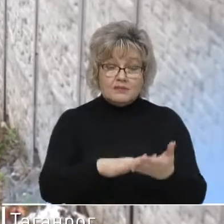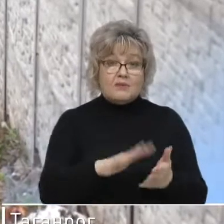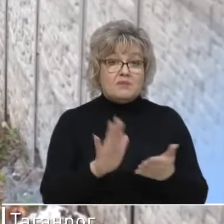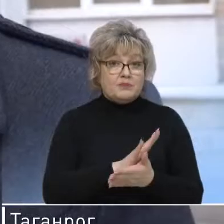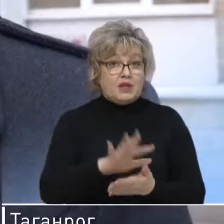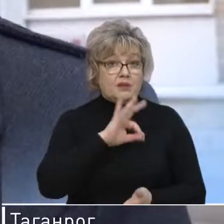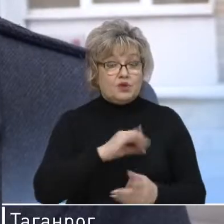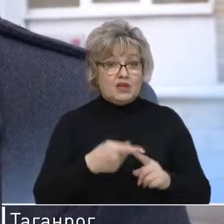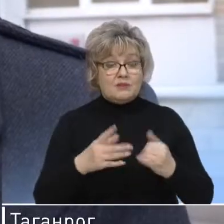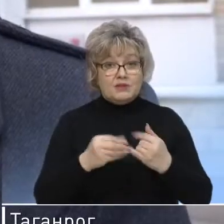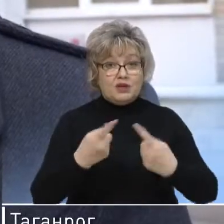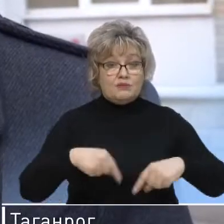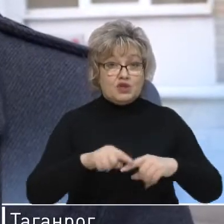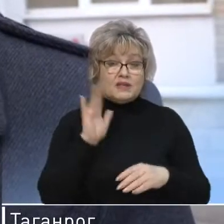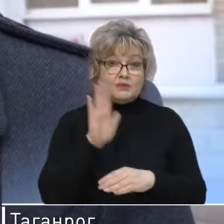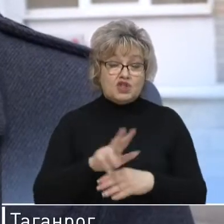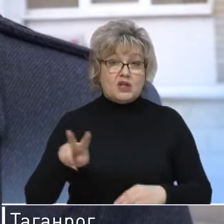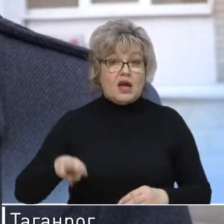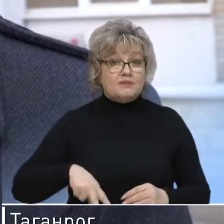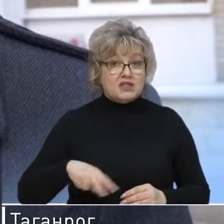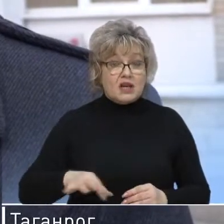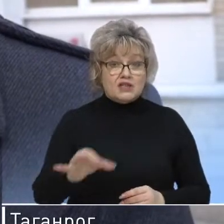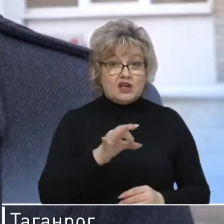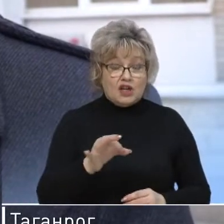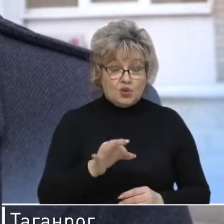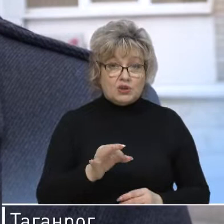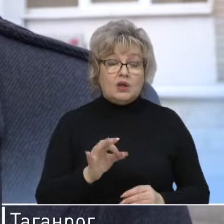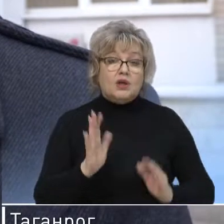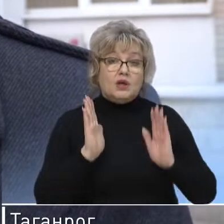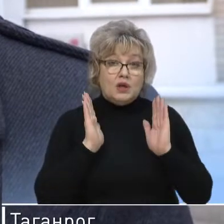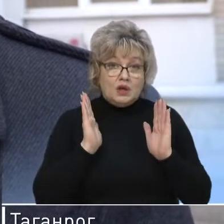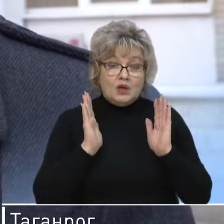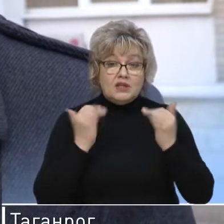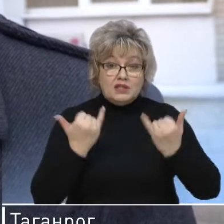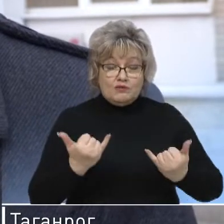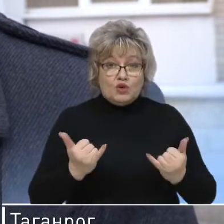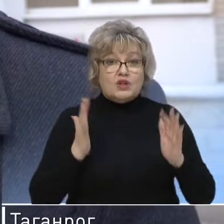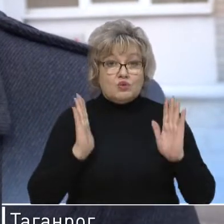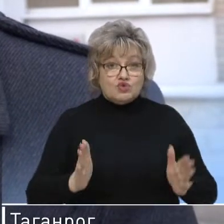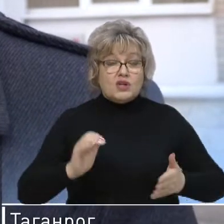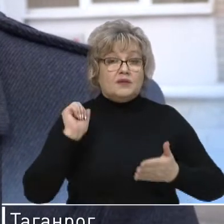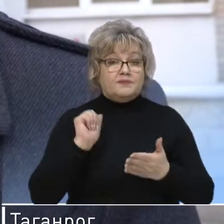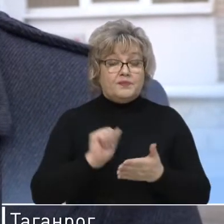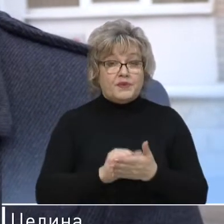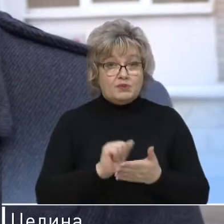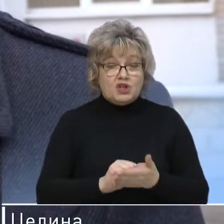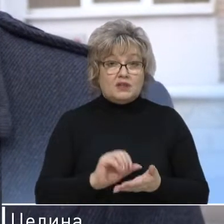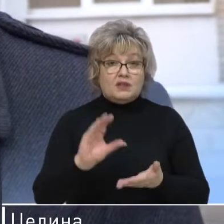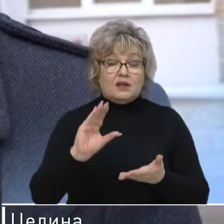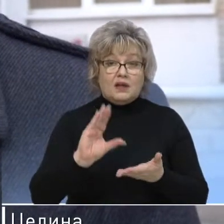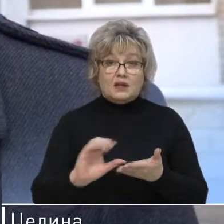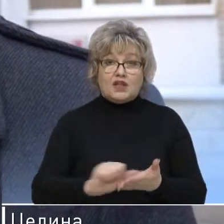земельным участком. Распоряжение администрации района об инициировании данной процедуры уже сегодня же выпущено. Пакет документов